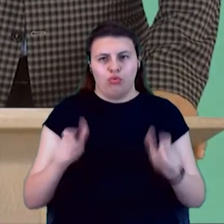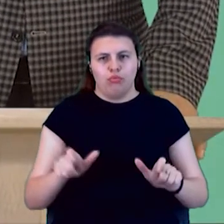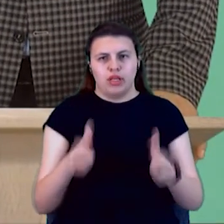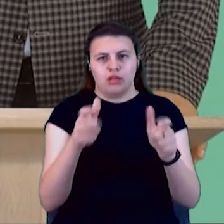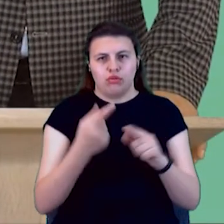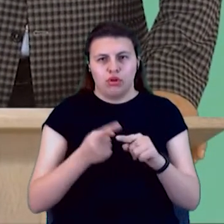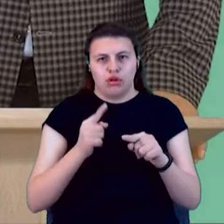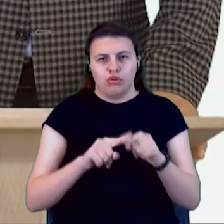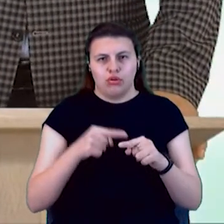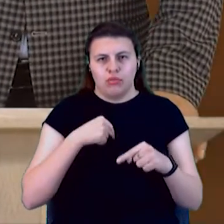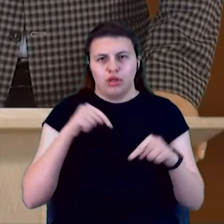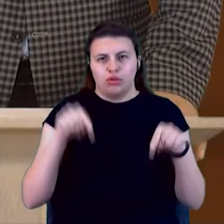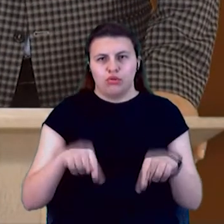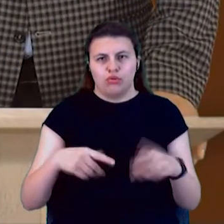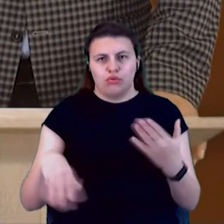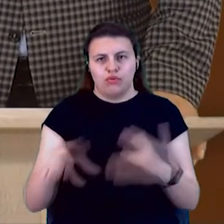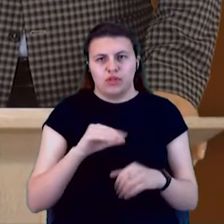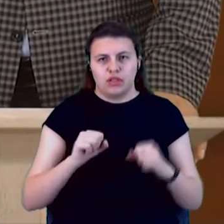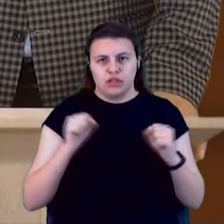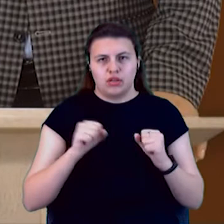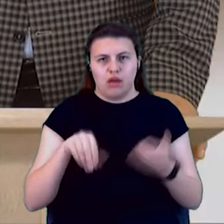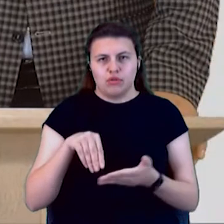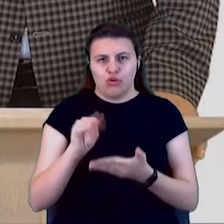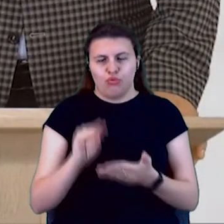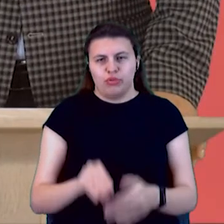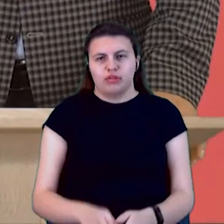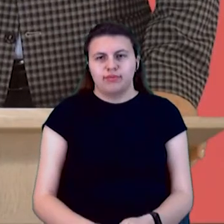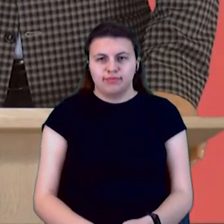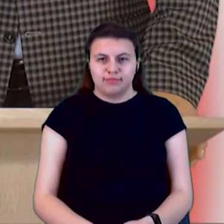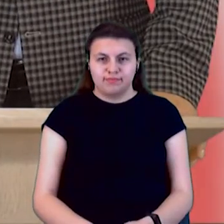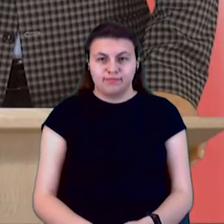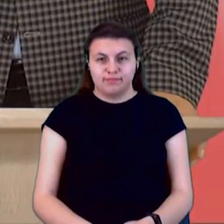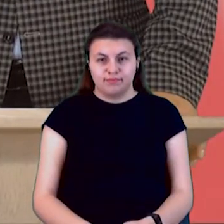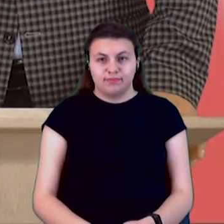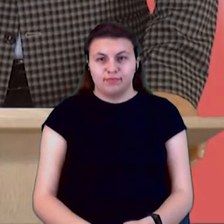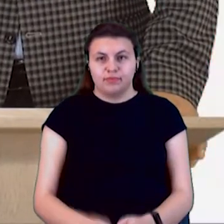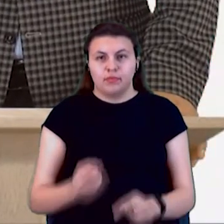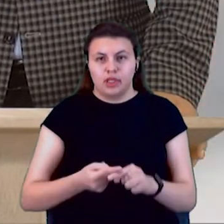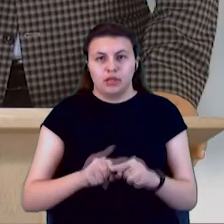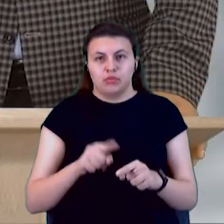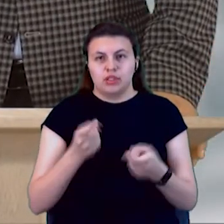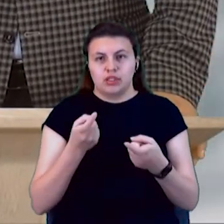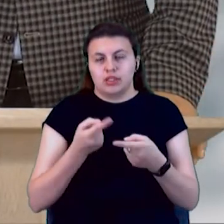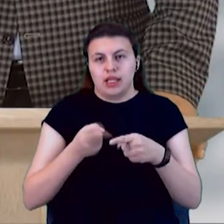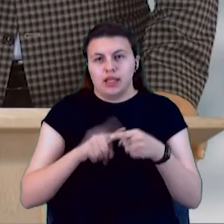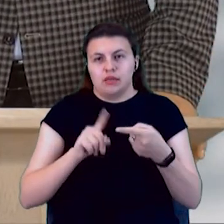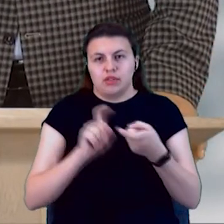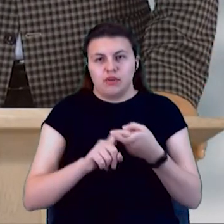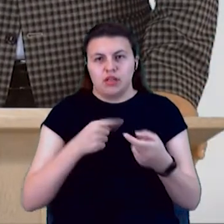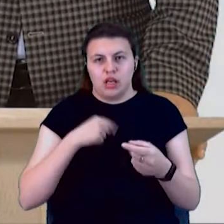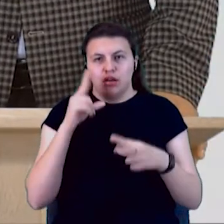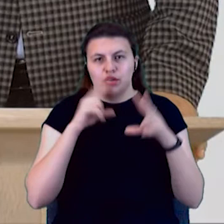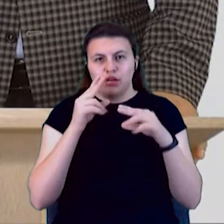всі стараємося купити. Тому з цим зв'язано. Я вважаю, що потрібно розвивати внутрішнього